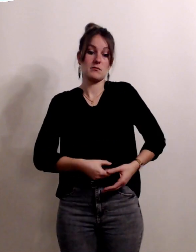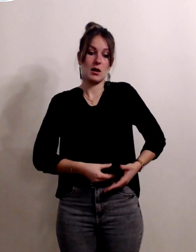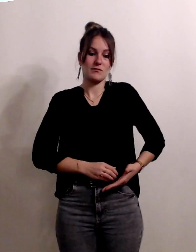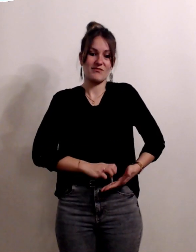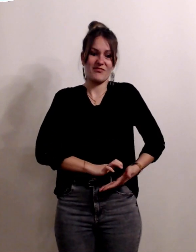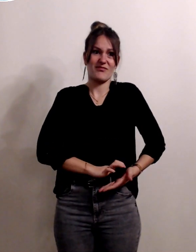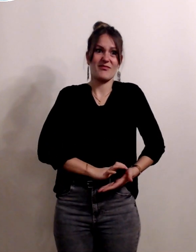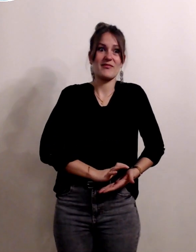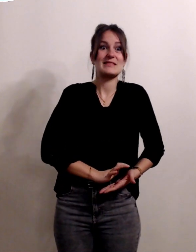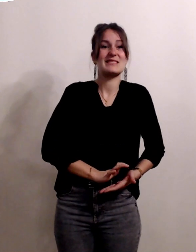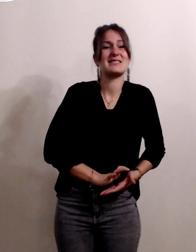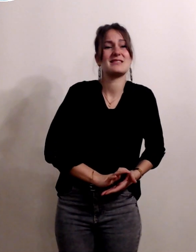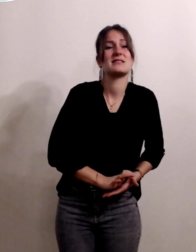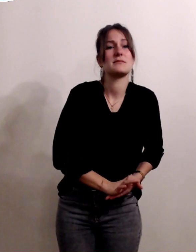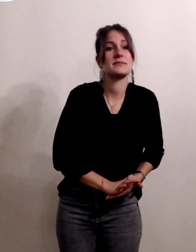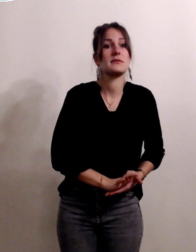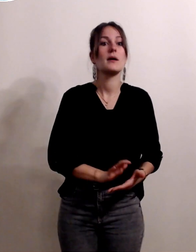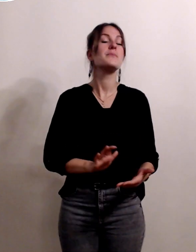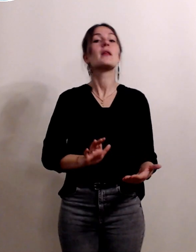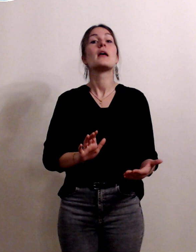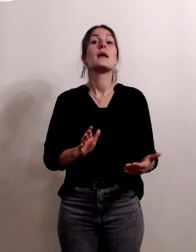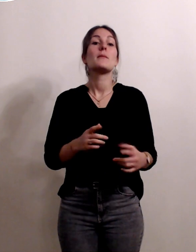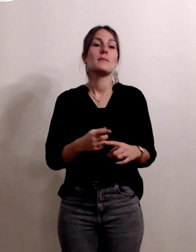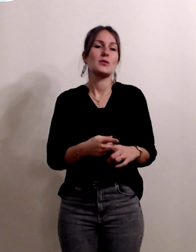apporte des modifications